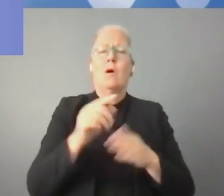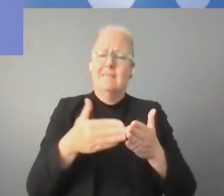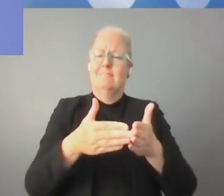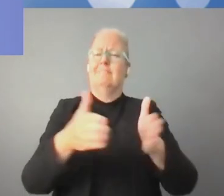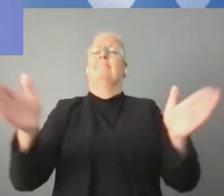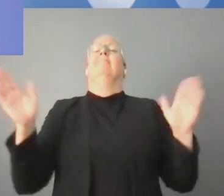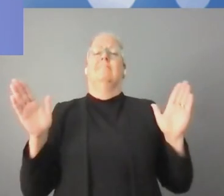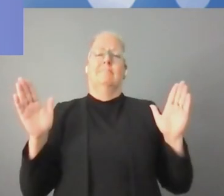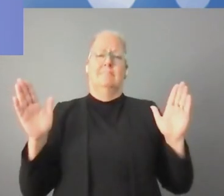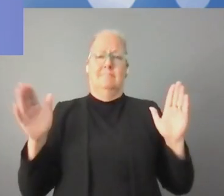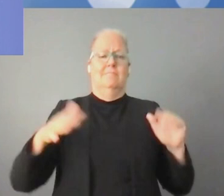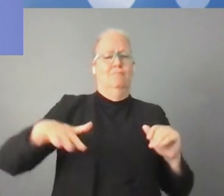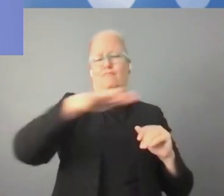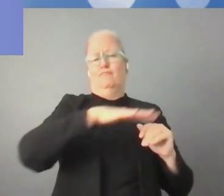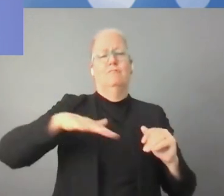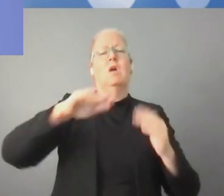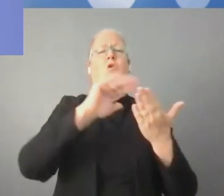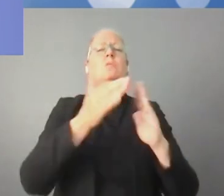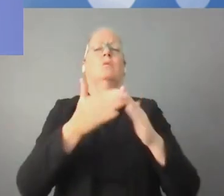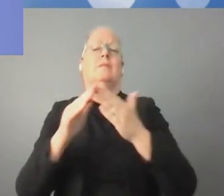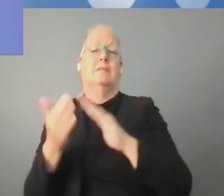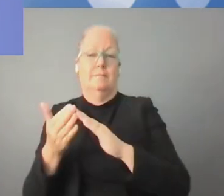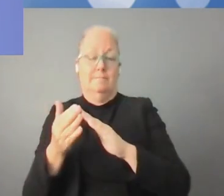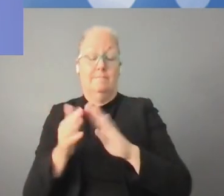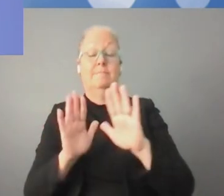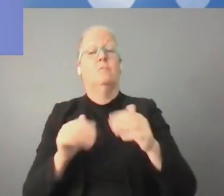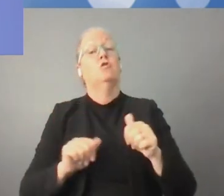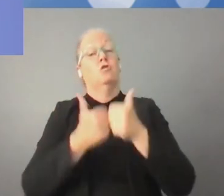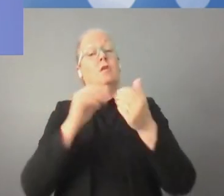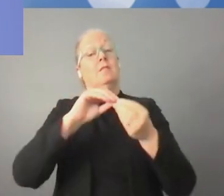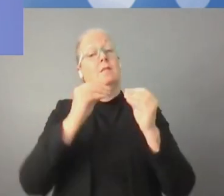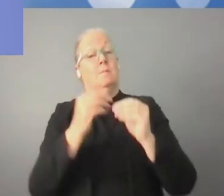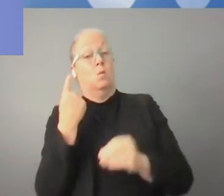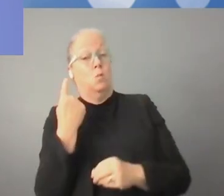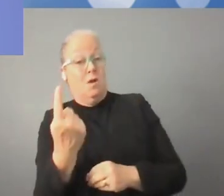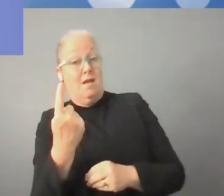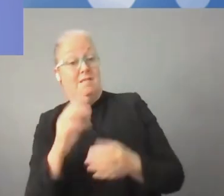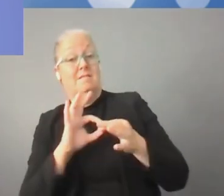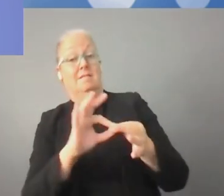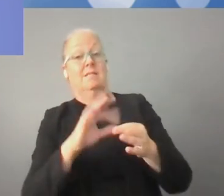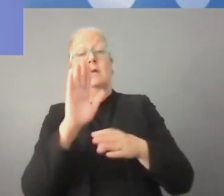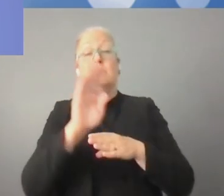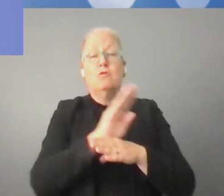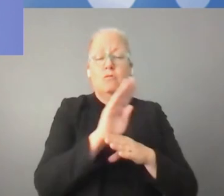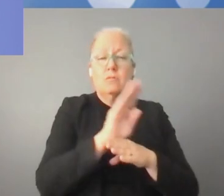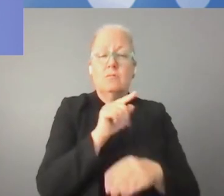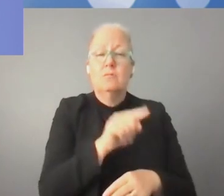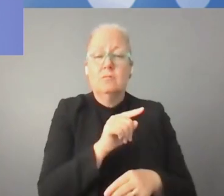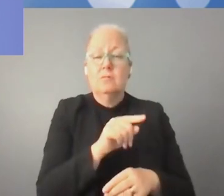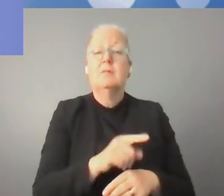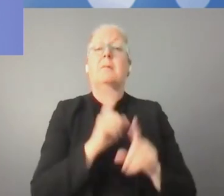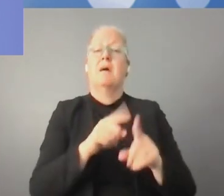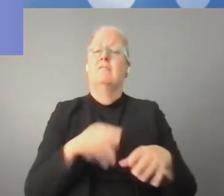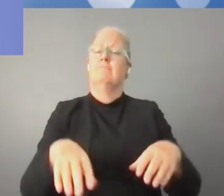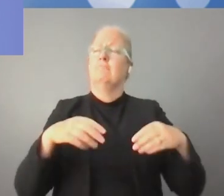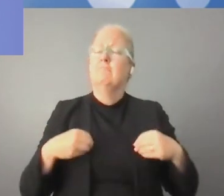هذه الأعملية لا يتم جعلها في مجال